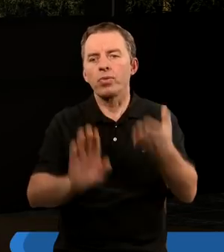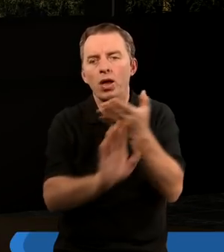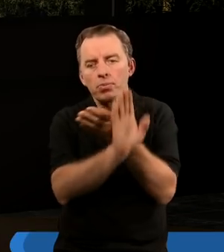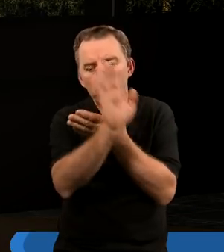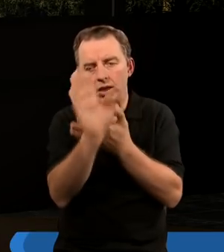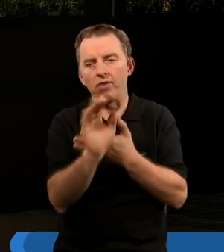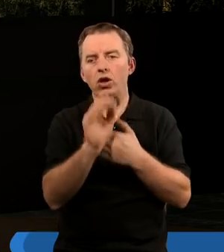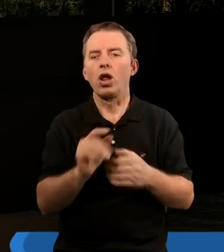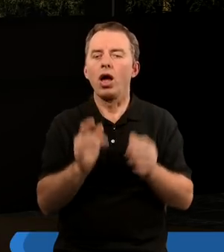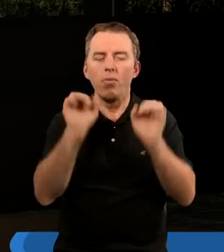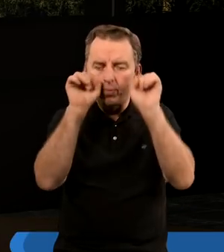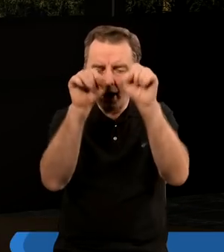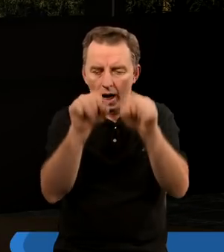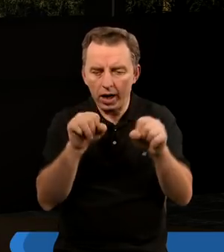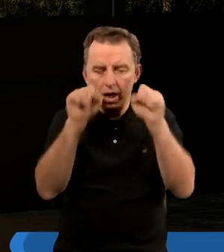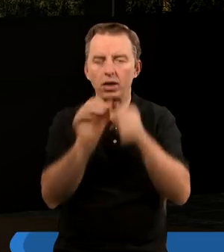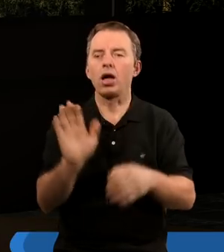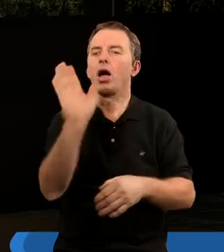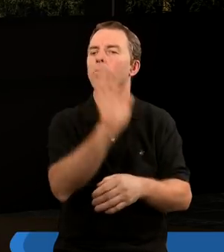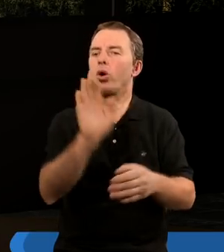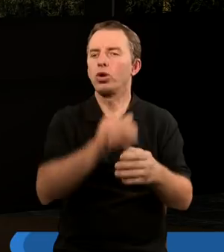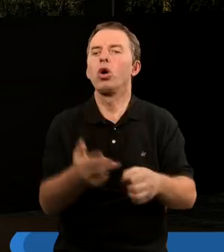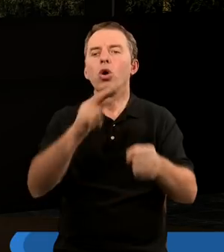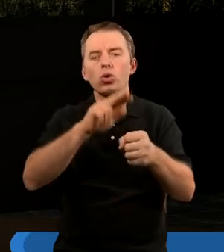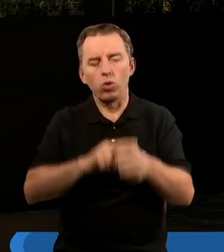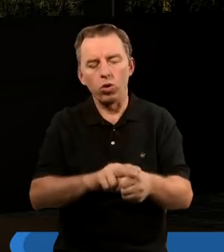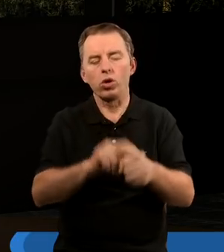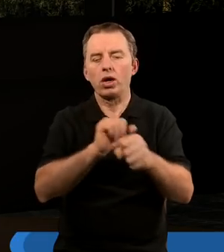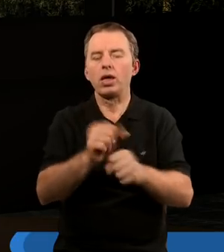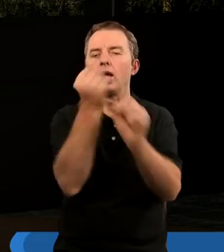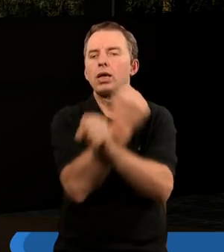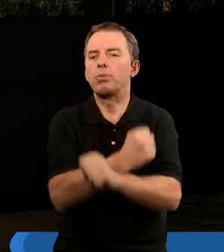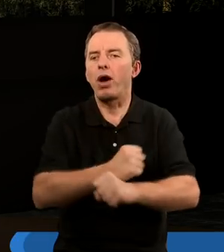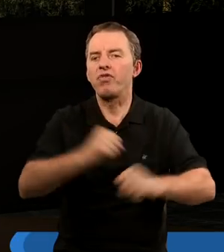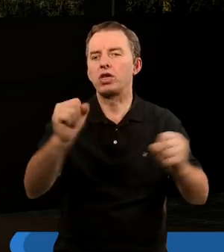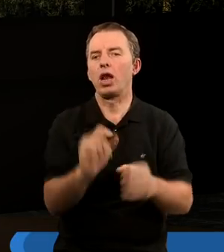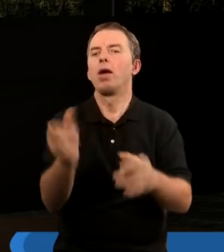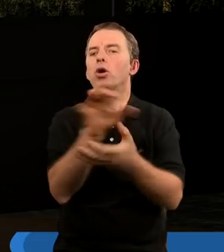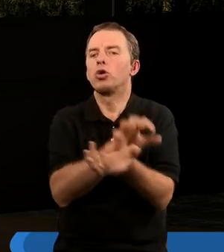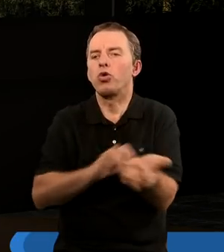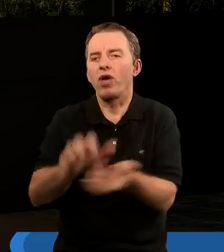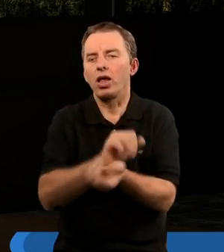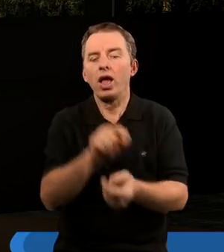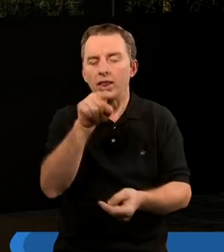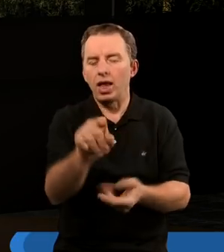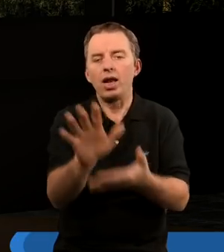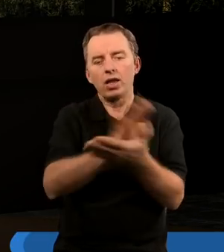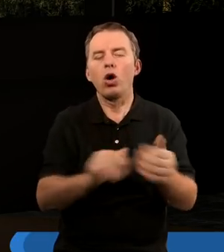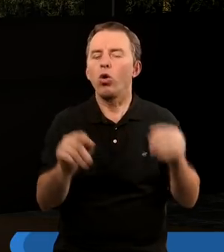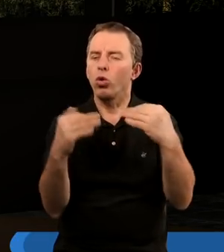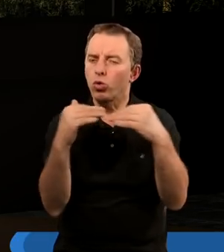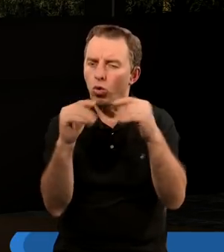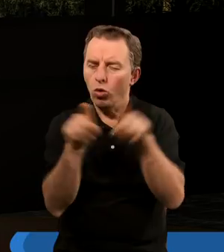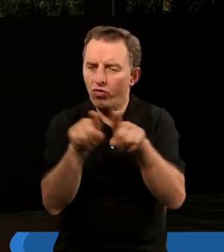przedstawionego baranka Bożego, który jest zbawicielem świata. faktycznie te teksty również